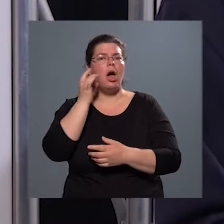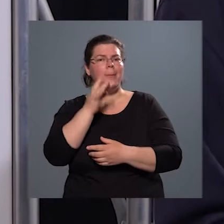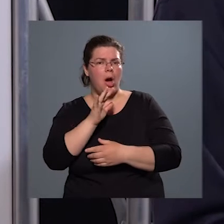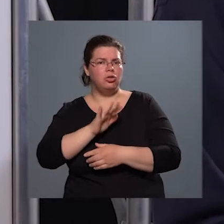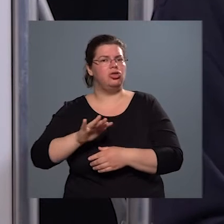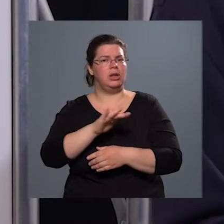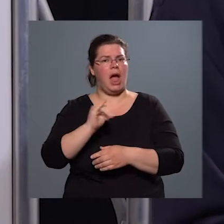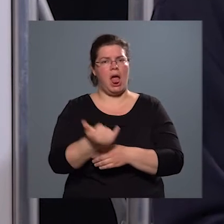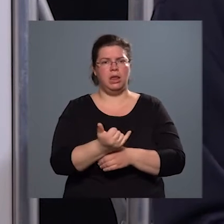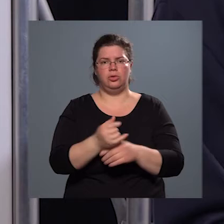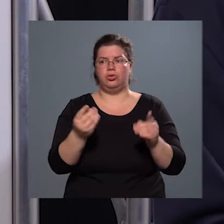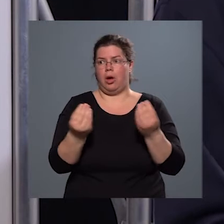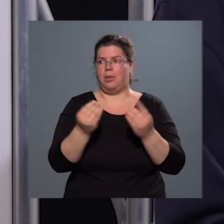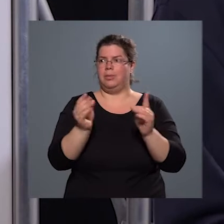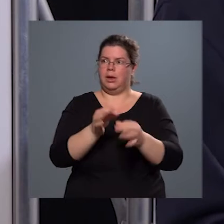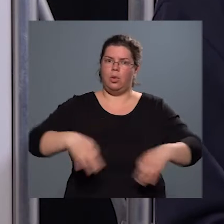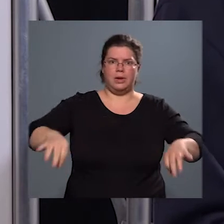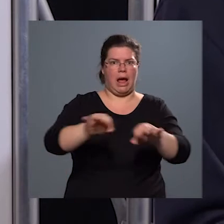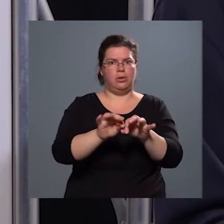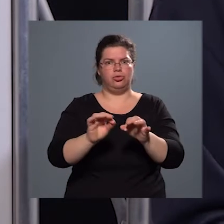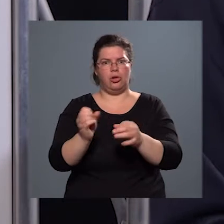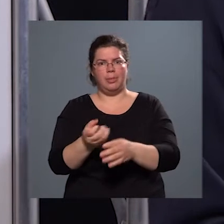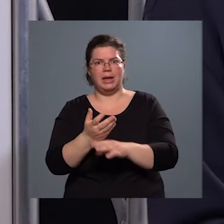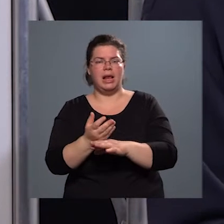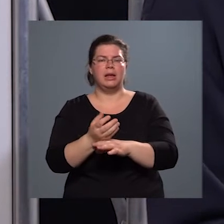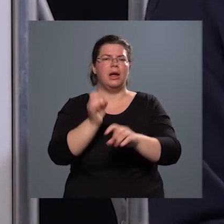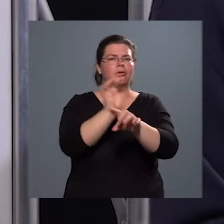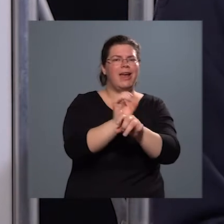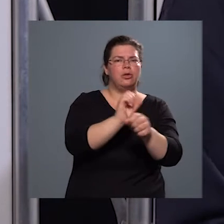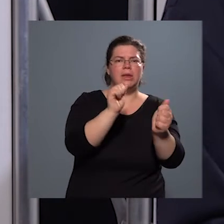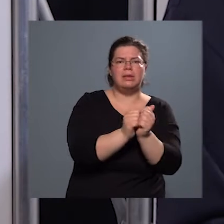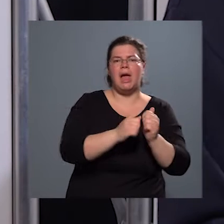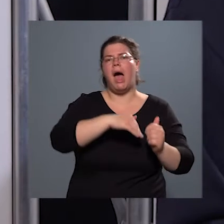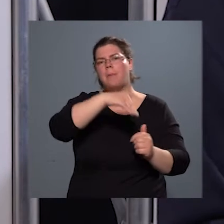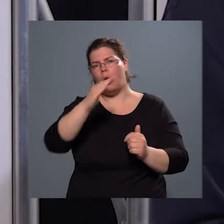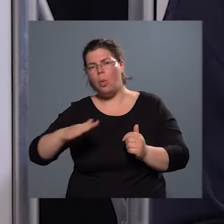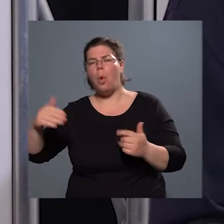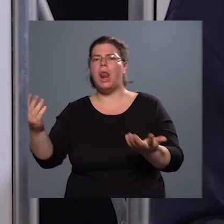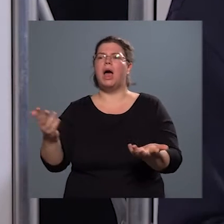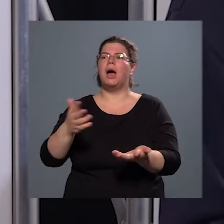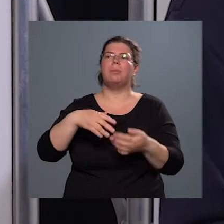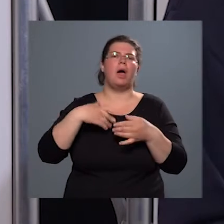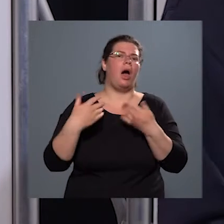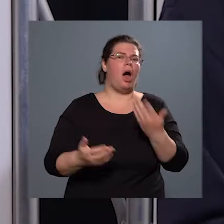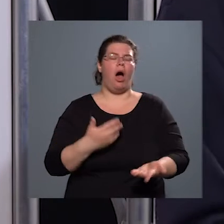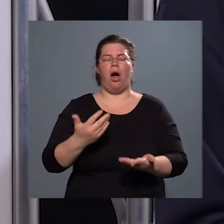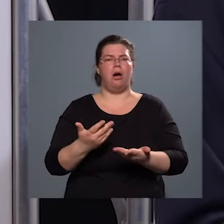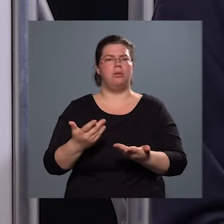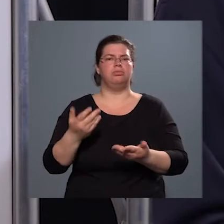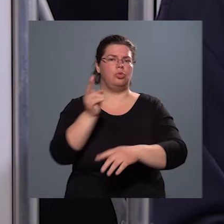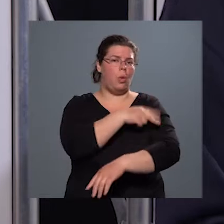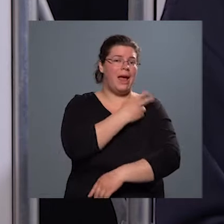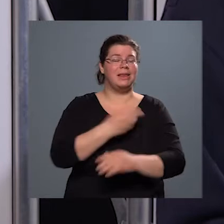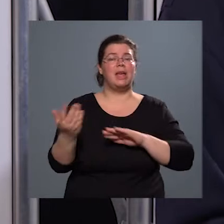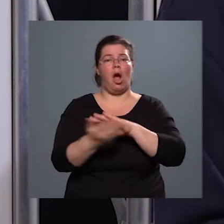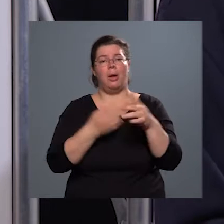országosan megjelenik, tehát a hullámzás, a fertőzés számok, a kórházi ellátásnak az igénye,